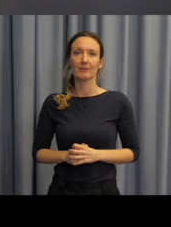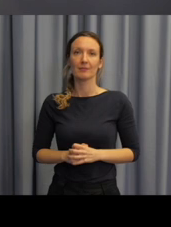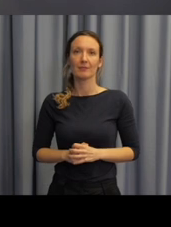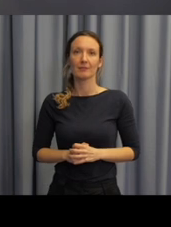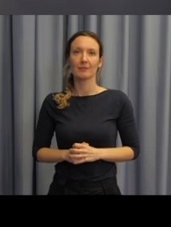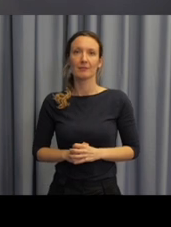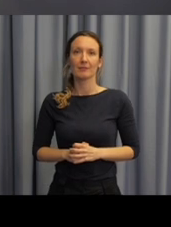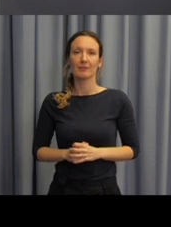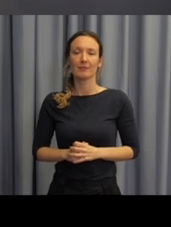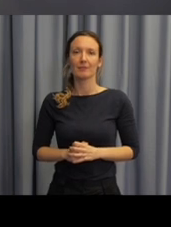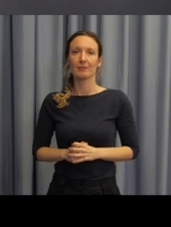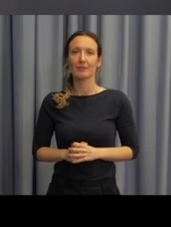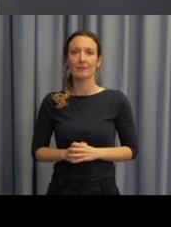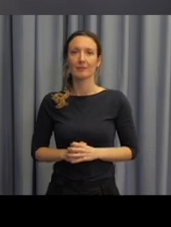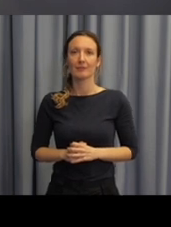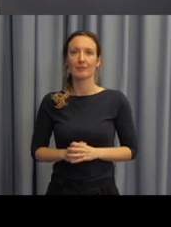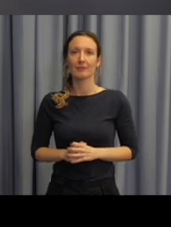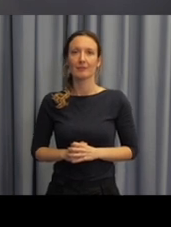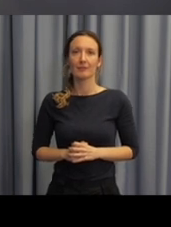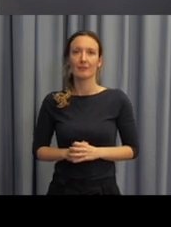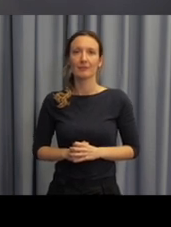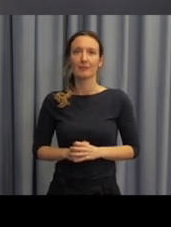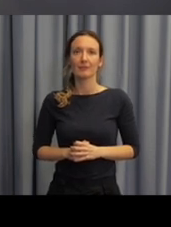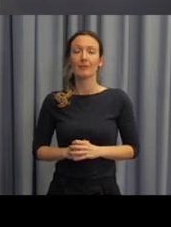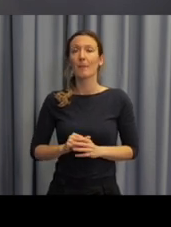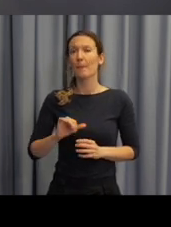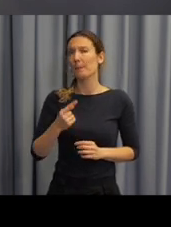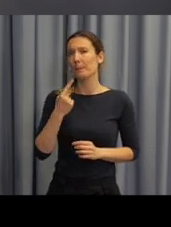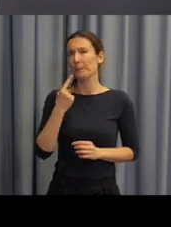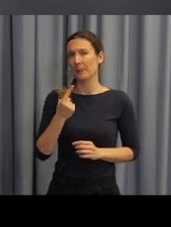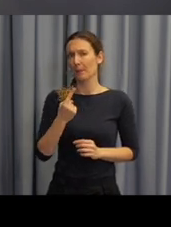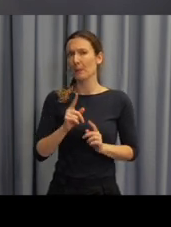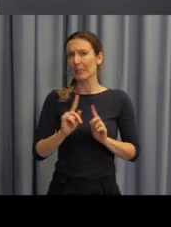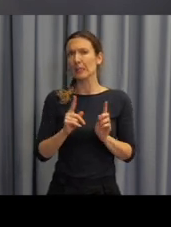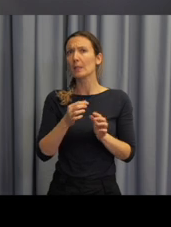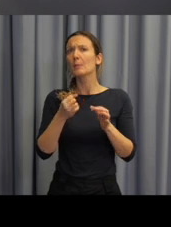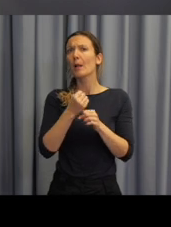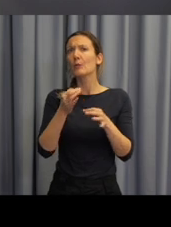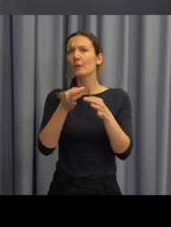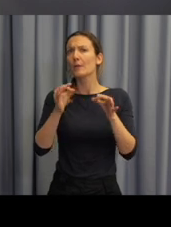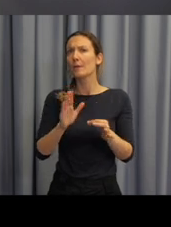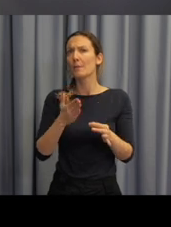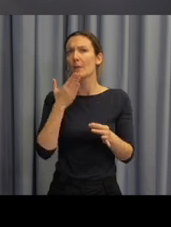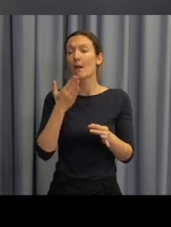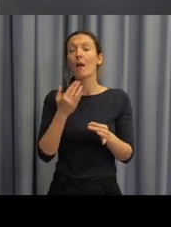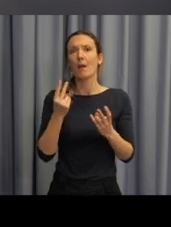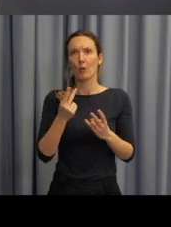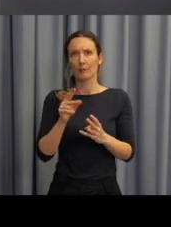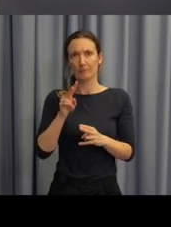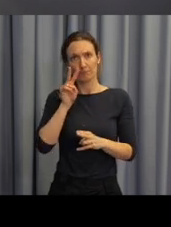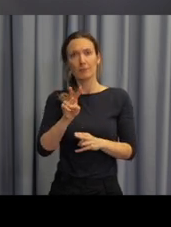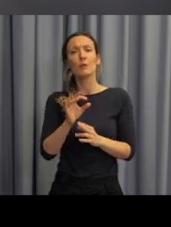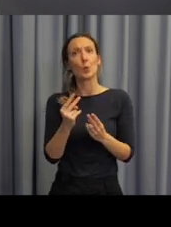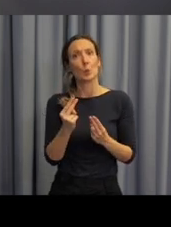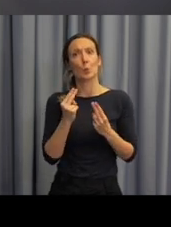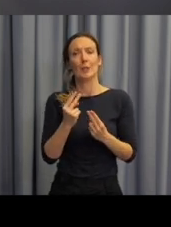Na dalších ukázkách můžeme vidět nejen to, jak je všude důležitá ta grafická